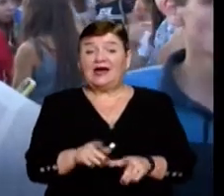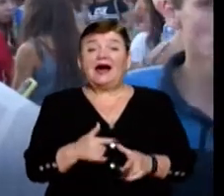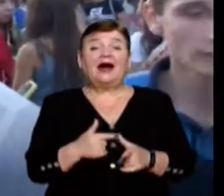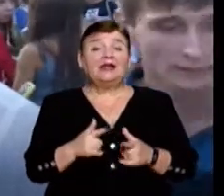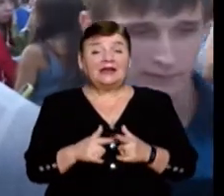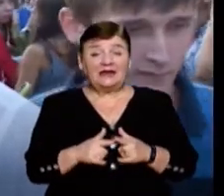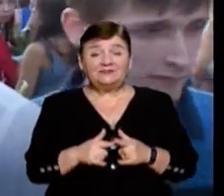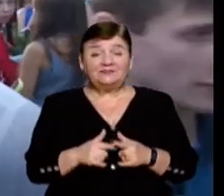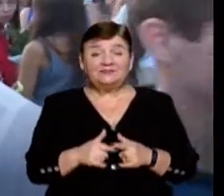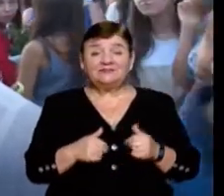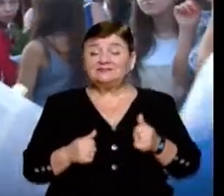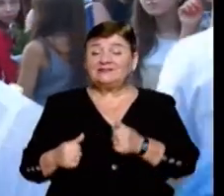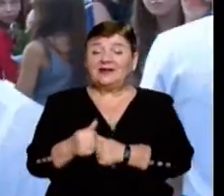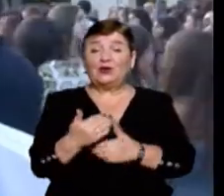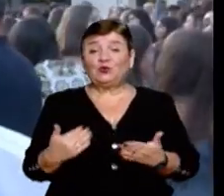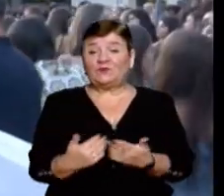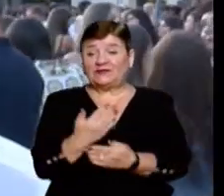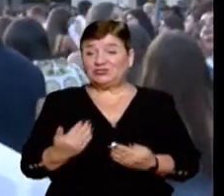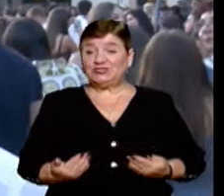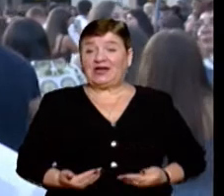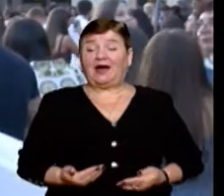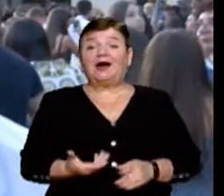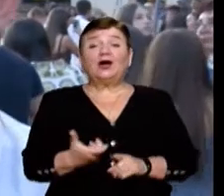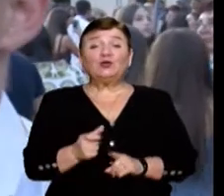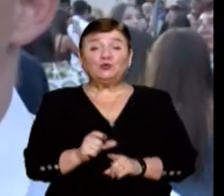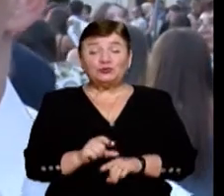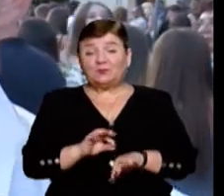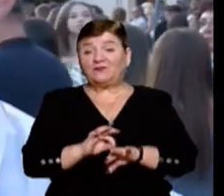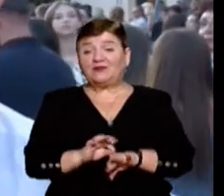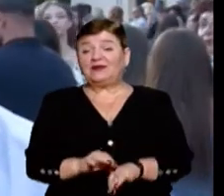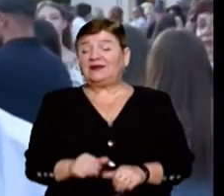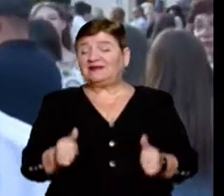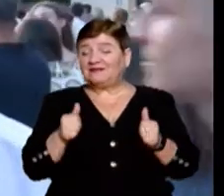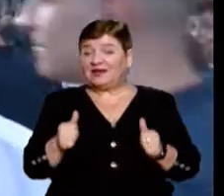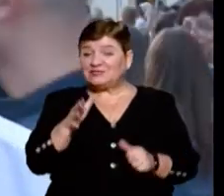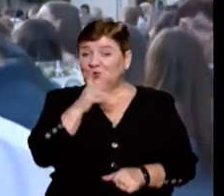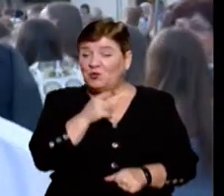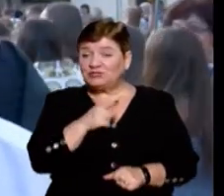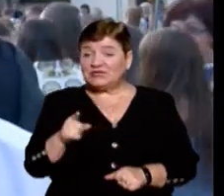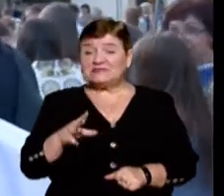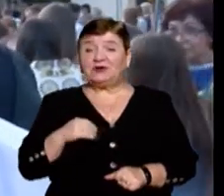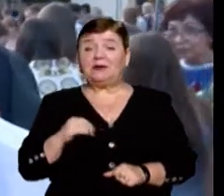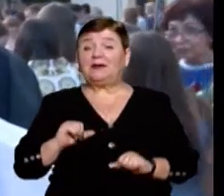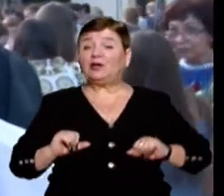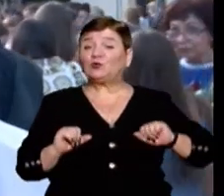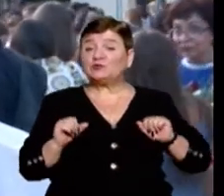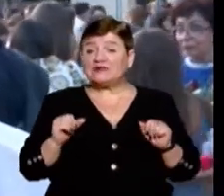спереду нове життя. Дуже класно провели часи своїми сокласниками, своїми друзями.